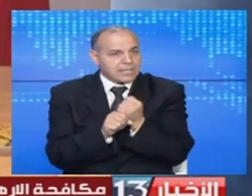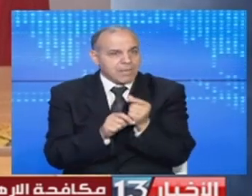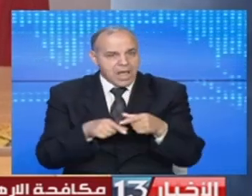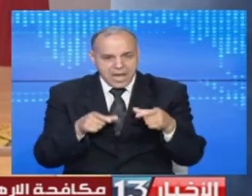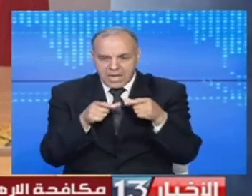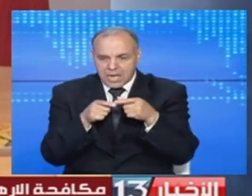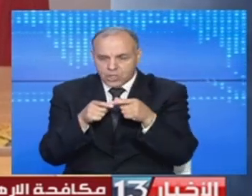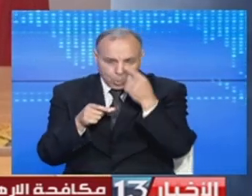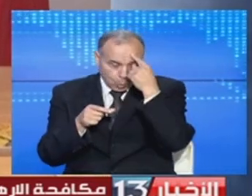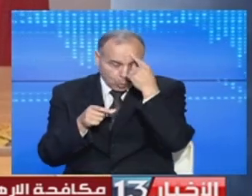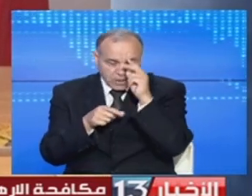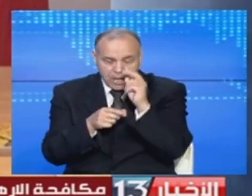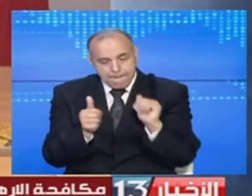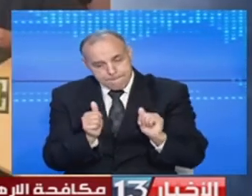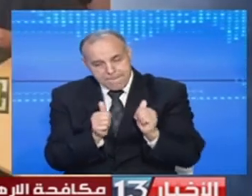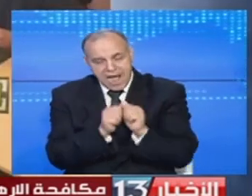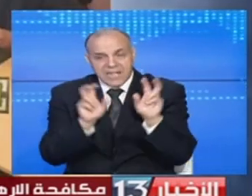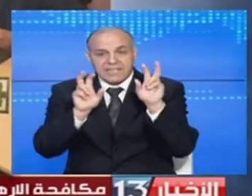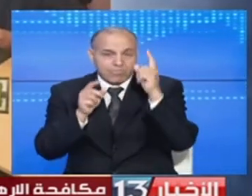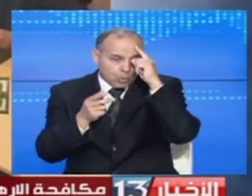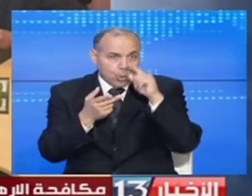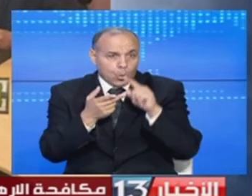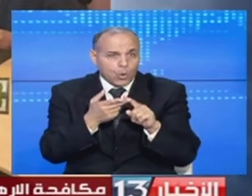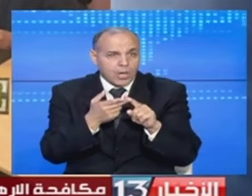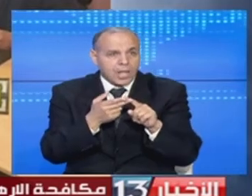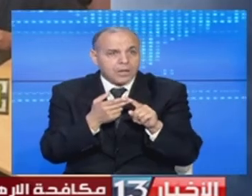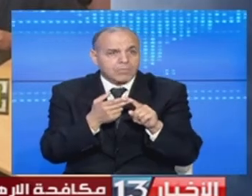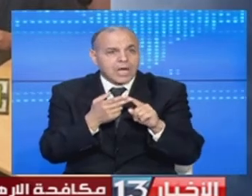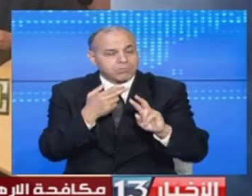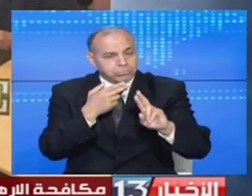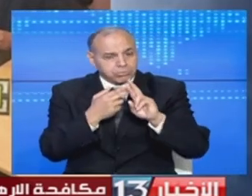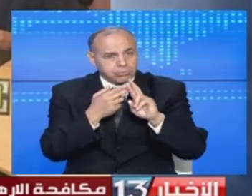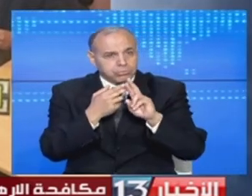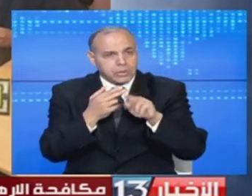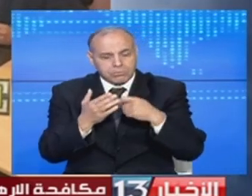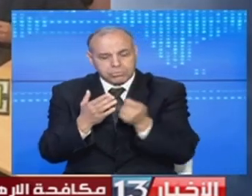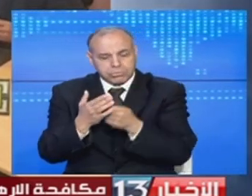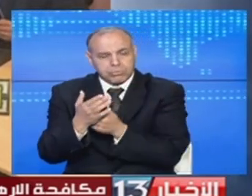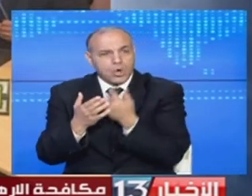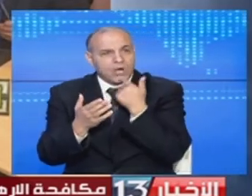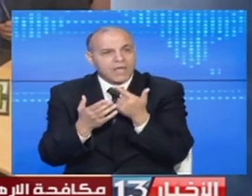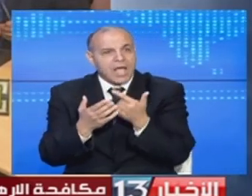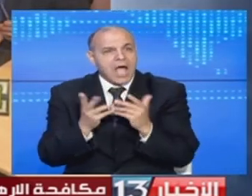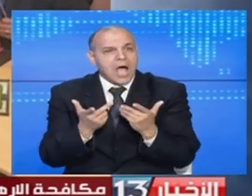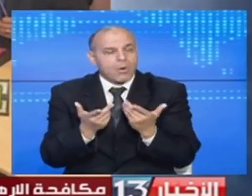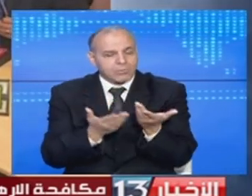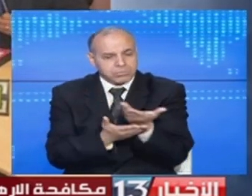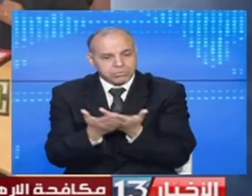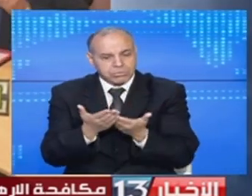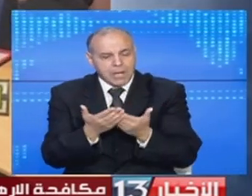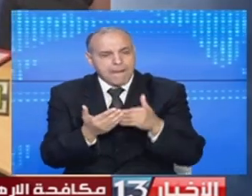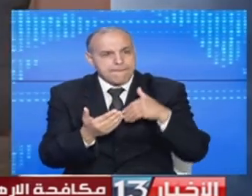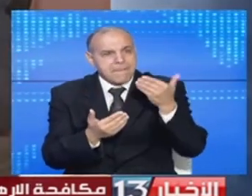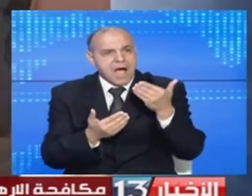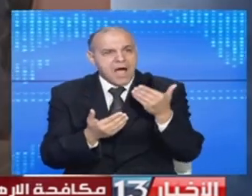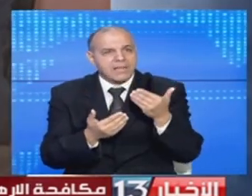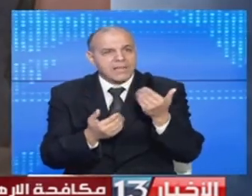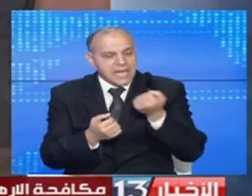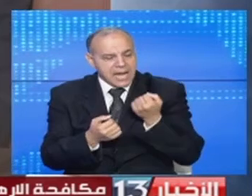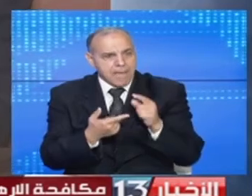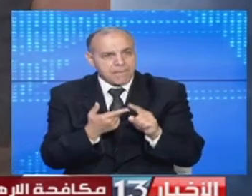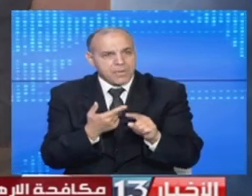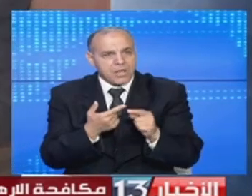اللجنة الوطنية على مرافقة التلفزة لوضع الإطار المرجعي لمدونة سلوك حول التعاطم مع ظاهرة